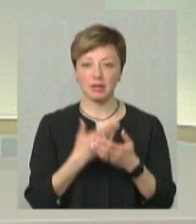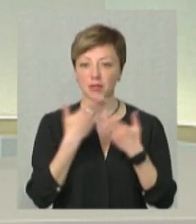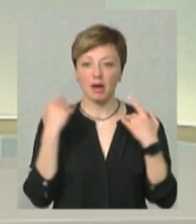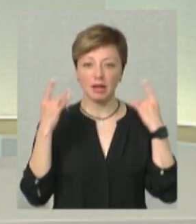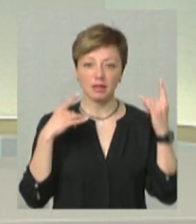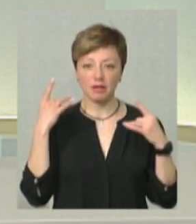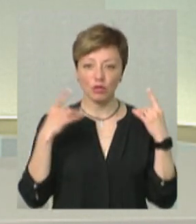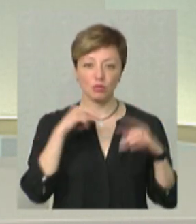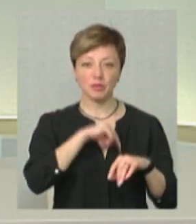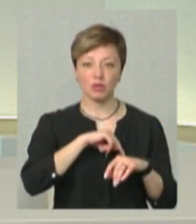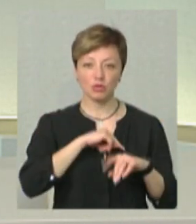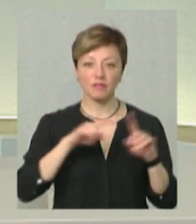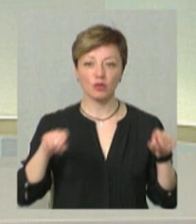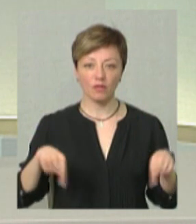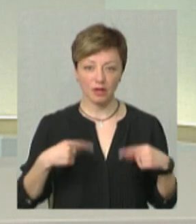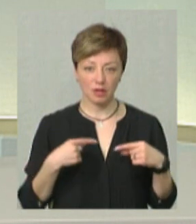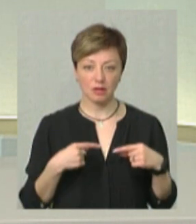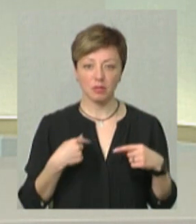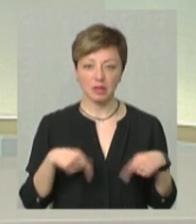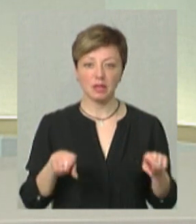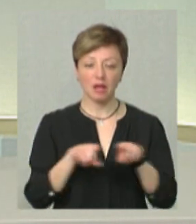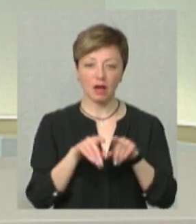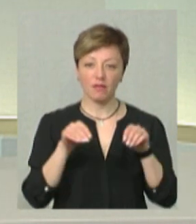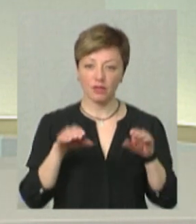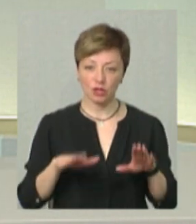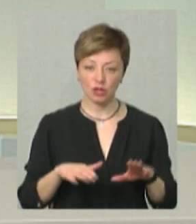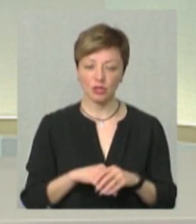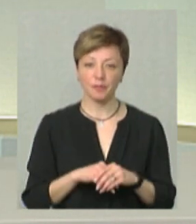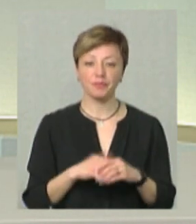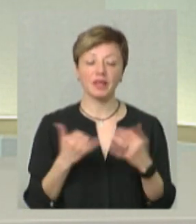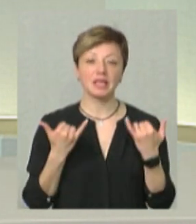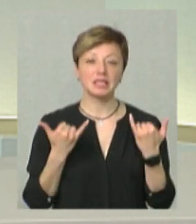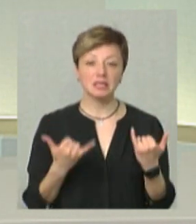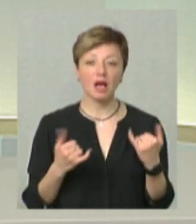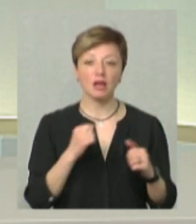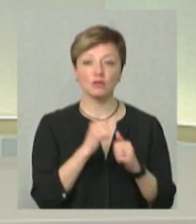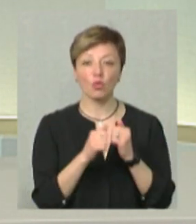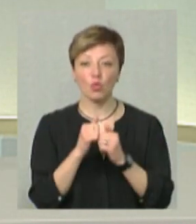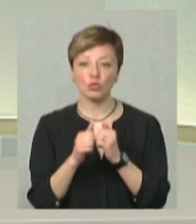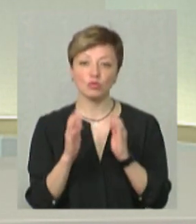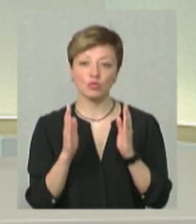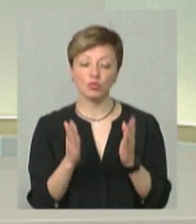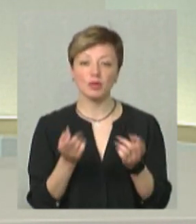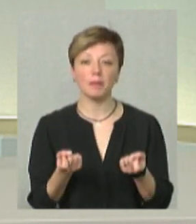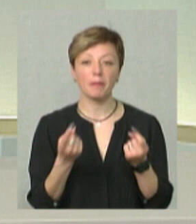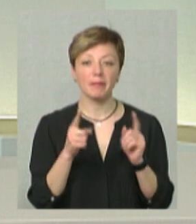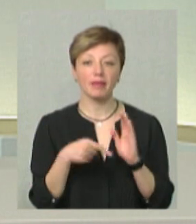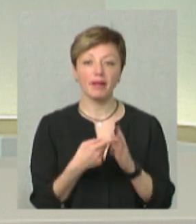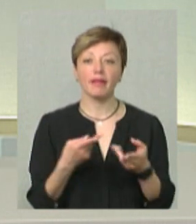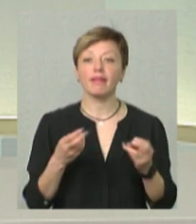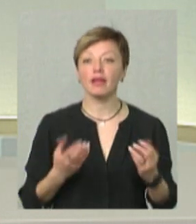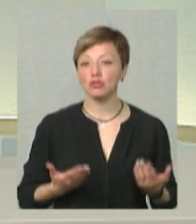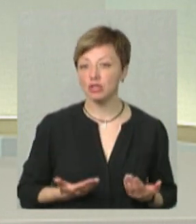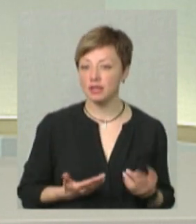тривоги, щоб психологічно відновитися. Тобто, ми так вирішили. І зараз у кожного, там, буде ставати питання, де жити?